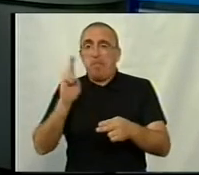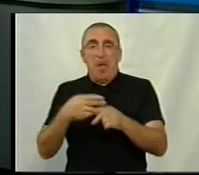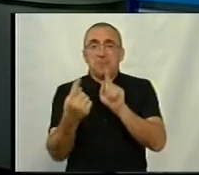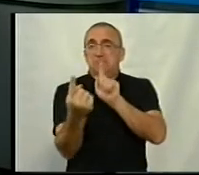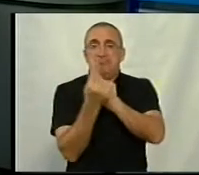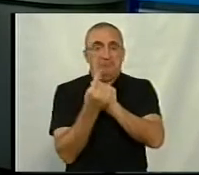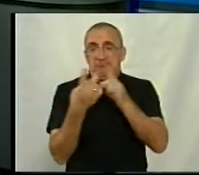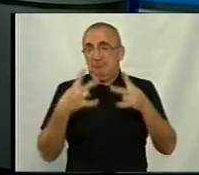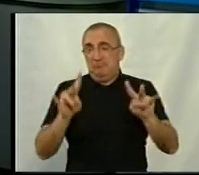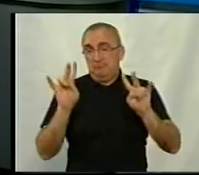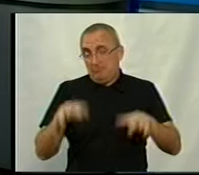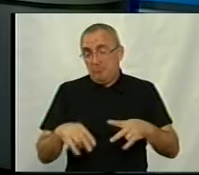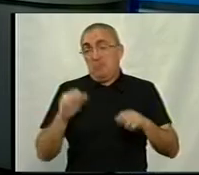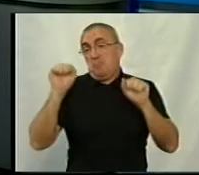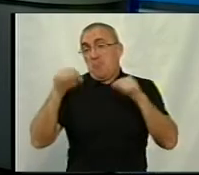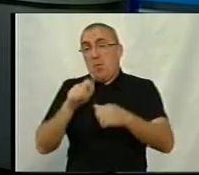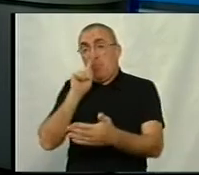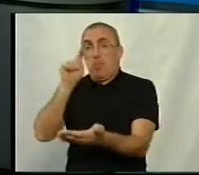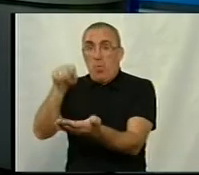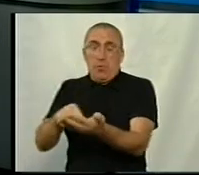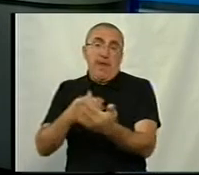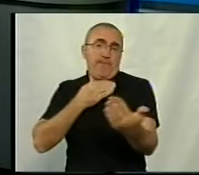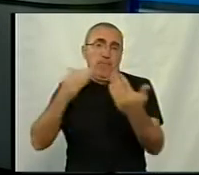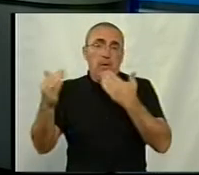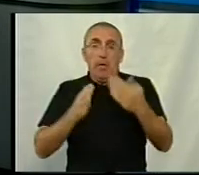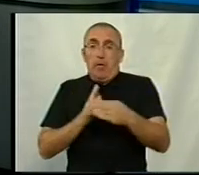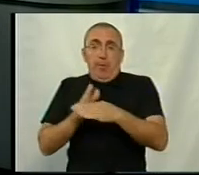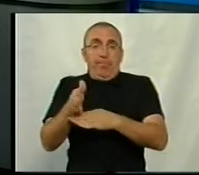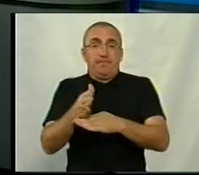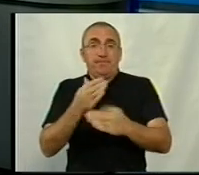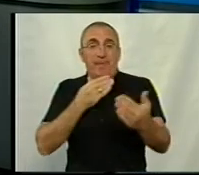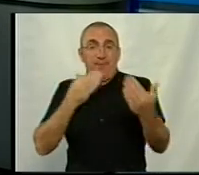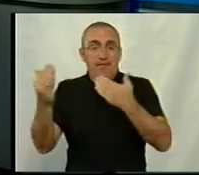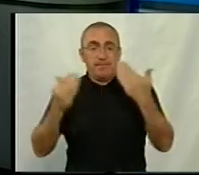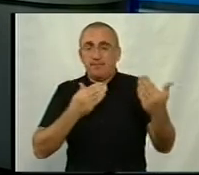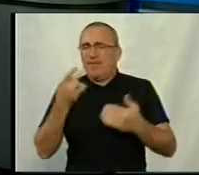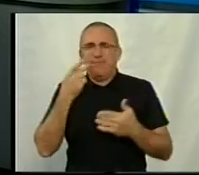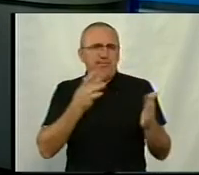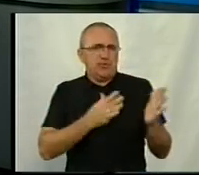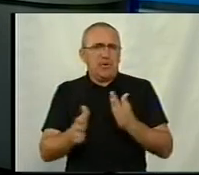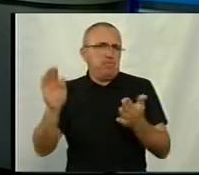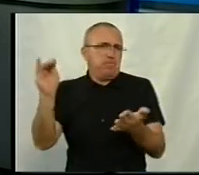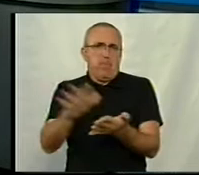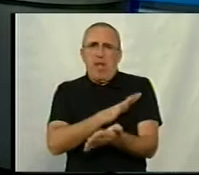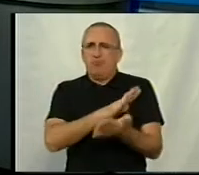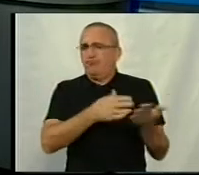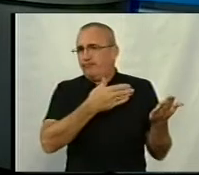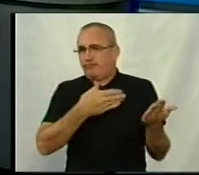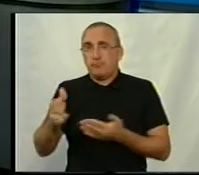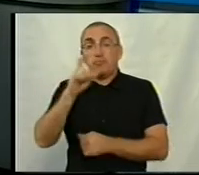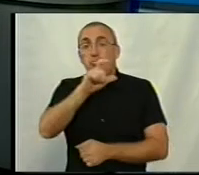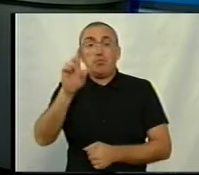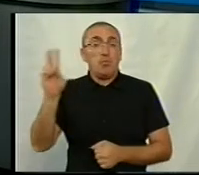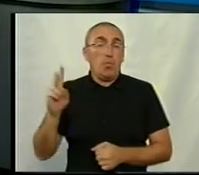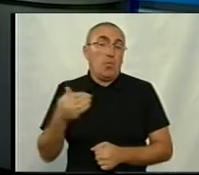будете мати змогу потрапити на виставку. До речі, вхід на виставку у нас, як завжди, безкоштовний. Ті люди, хто,